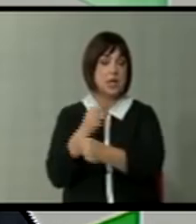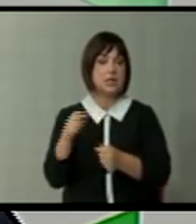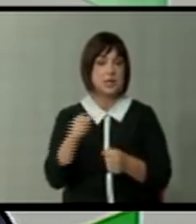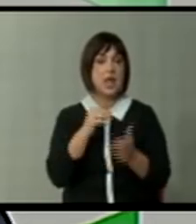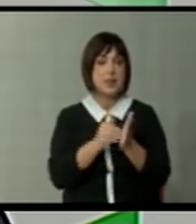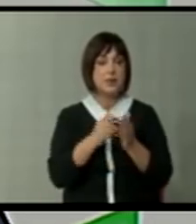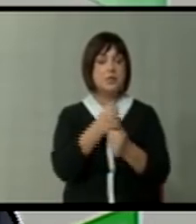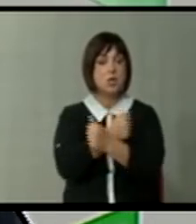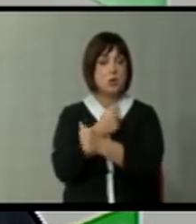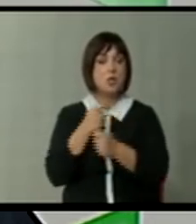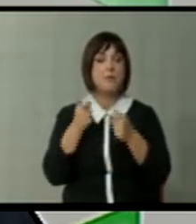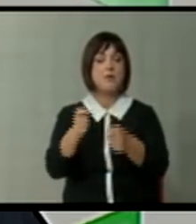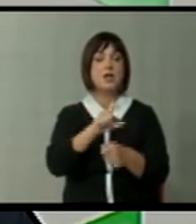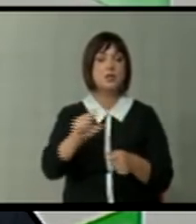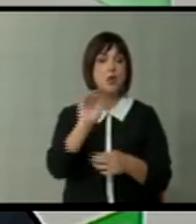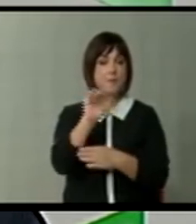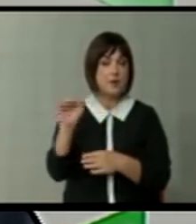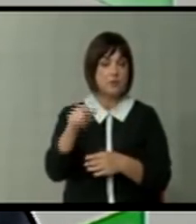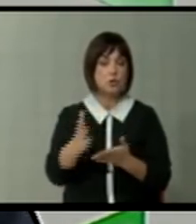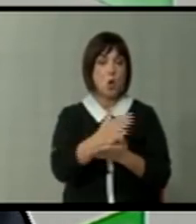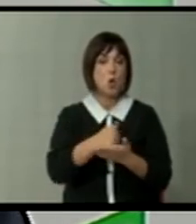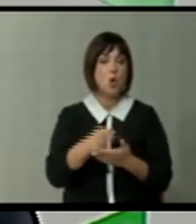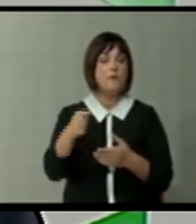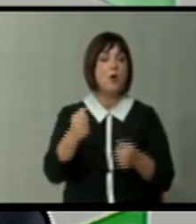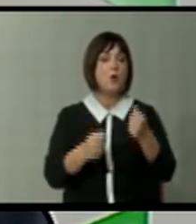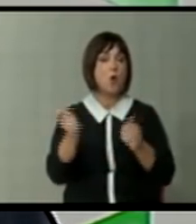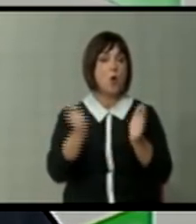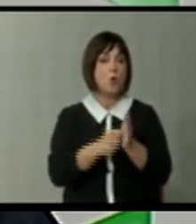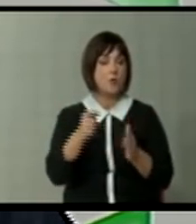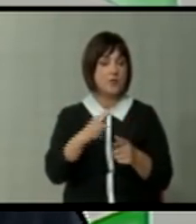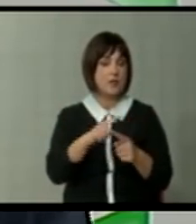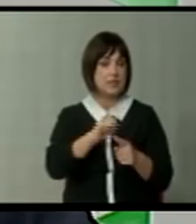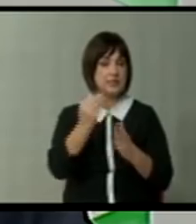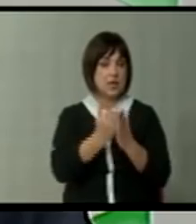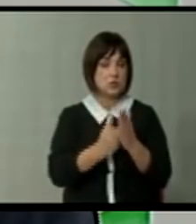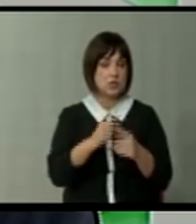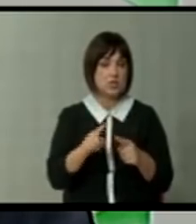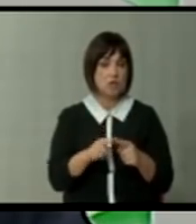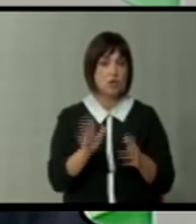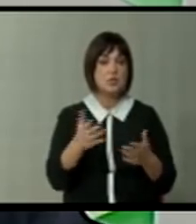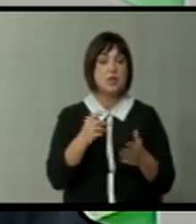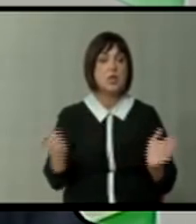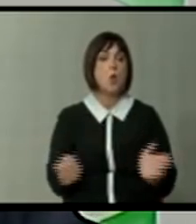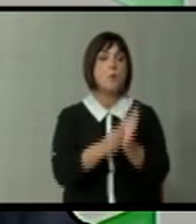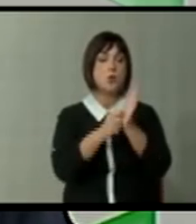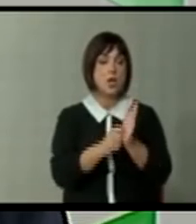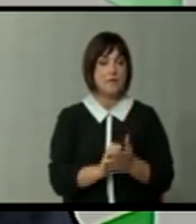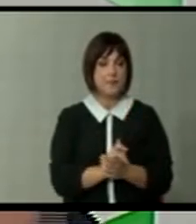да му поднесеме кривична пријеба затоа што го користи средството кое е купено на таков и таков начин. Па не ли ке го продава?